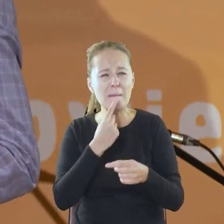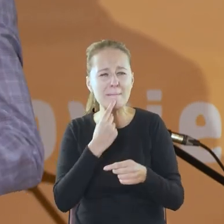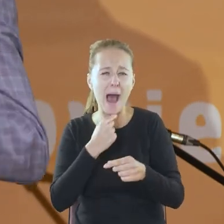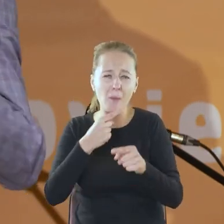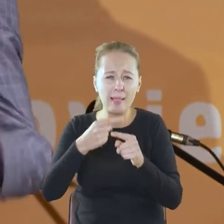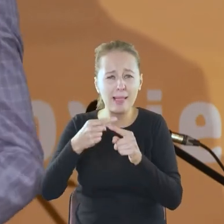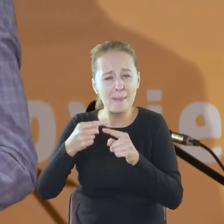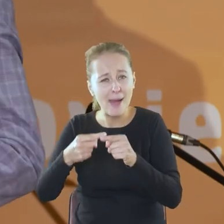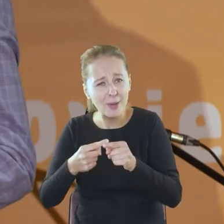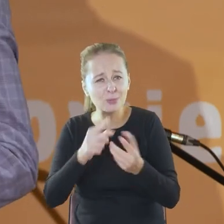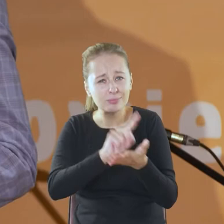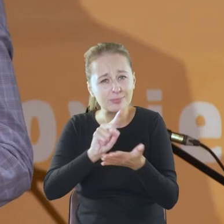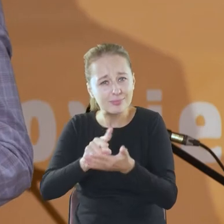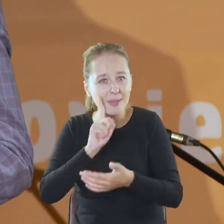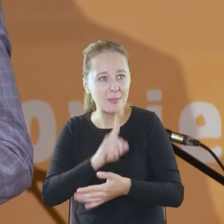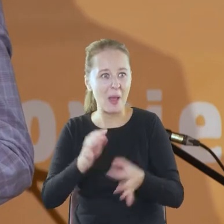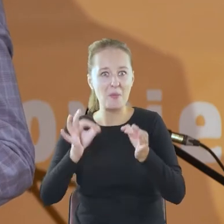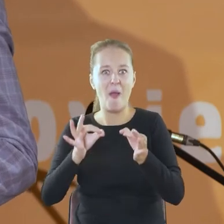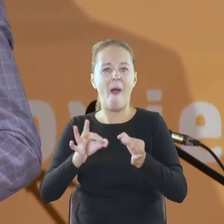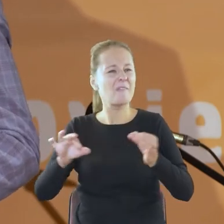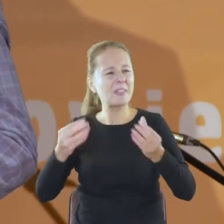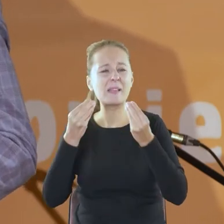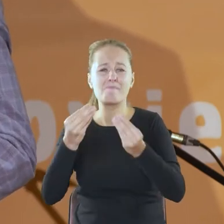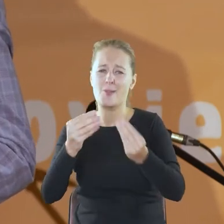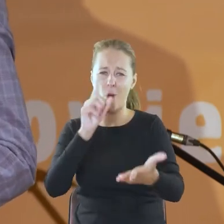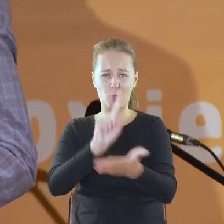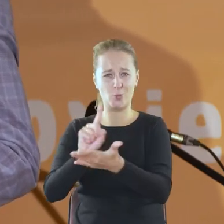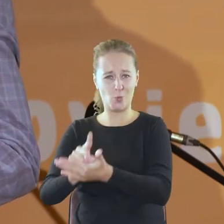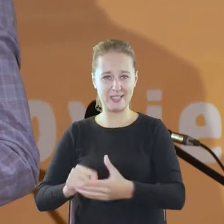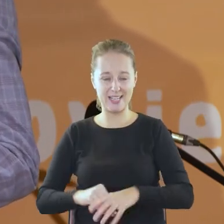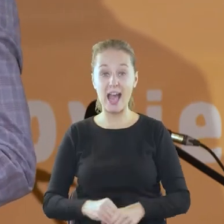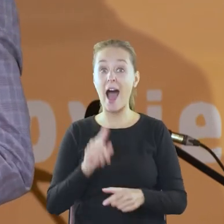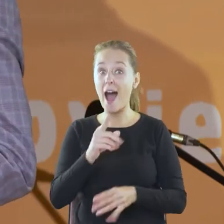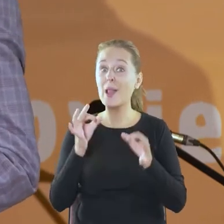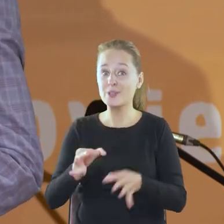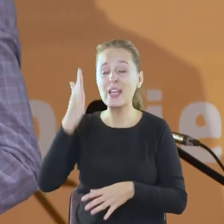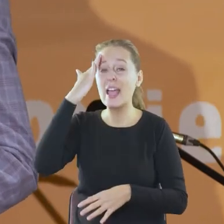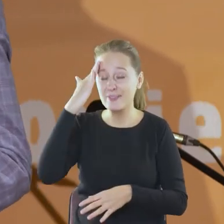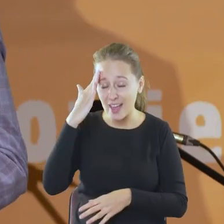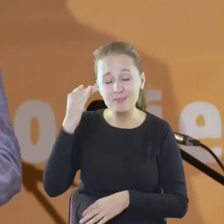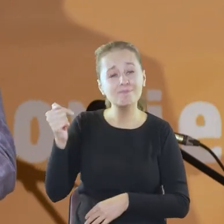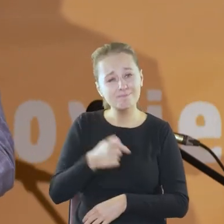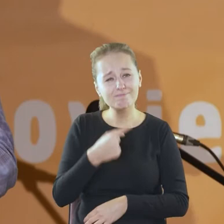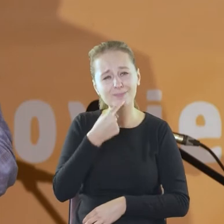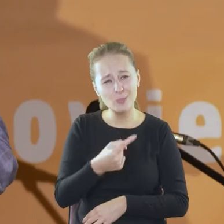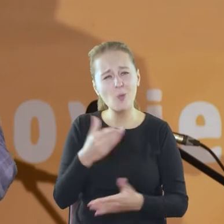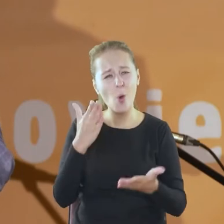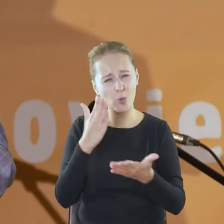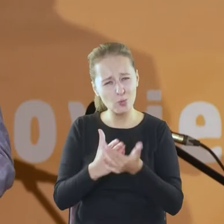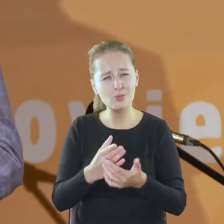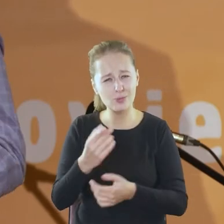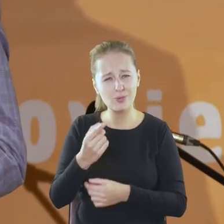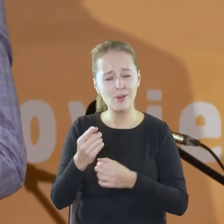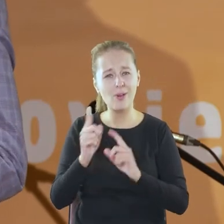jest właśnie tym, tym wielkim naszym projektem. Ale dzisiaj wiemy i nie sposób się do tego nie odnieść, już było to robione, że